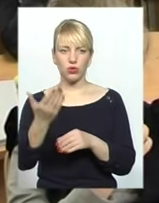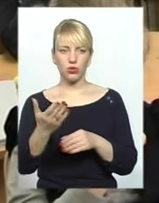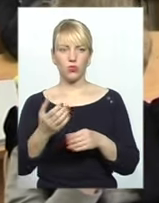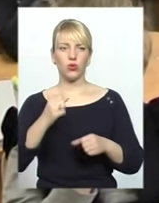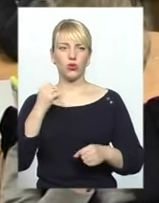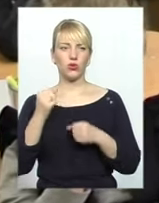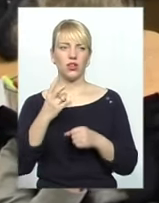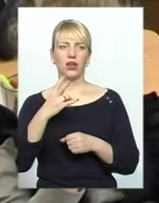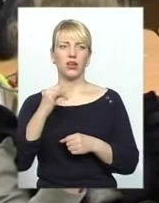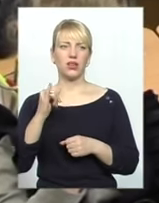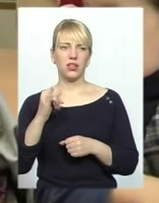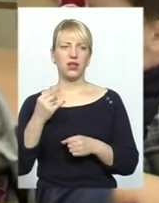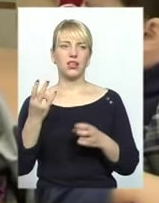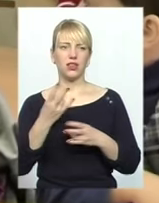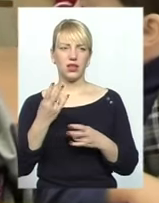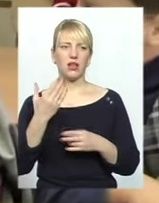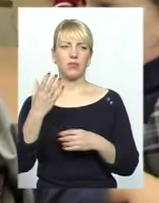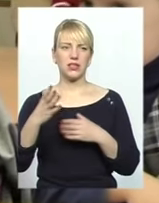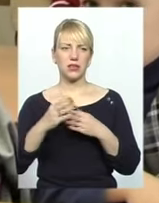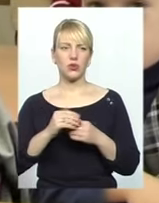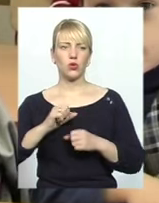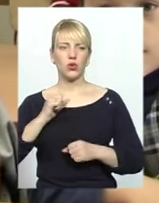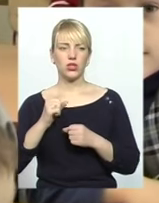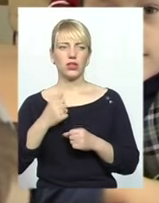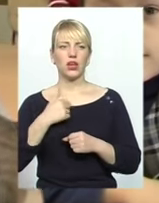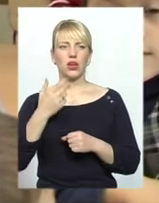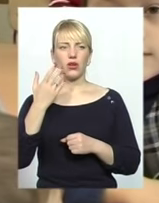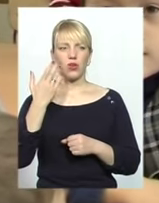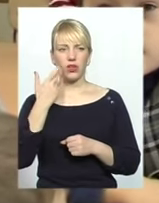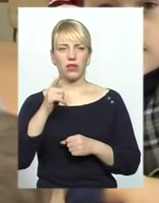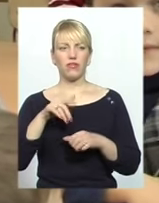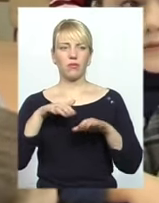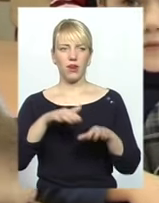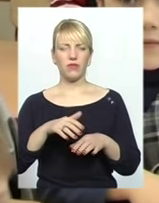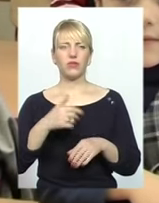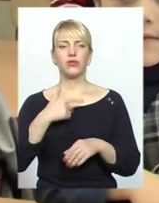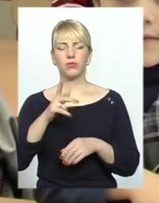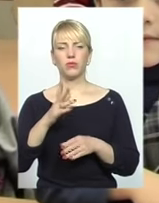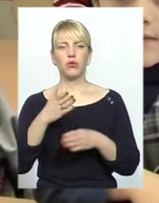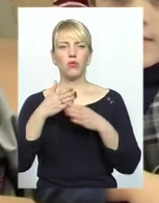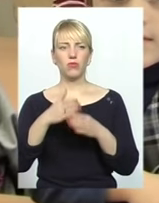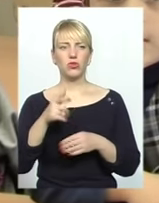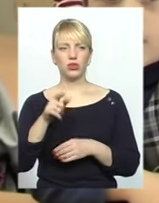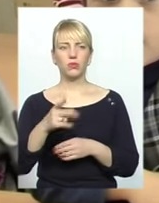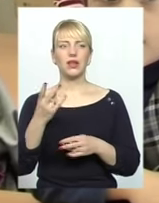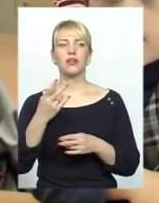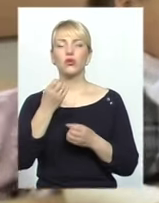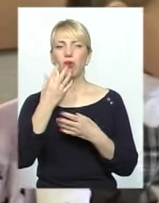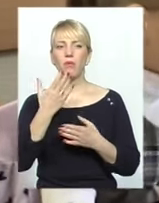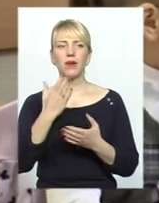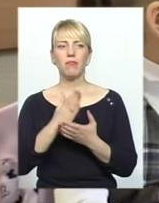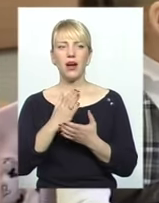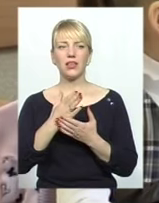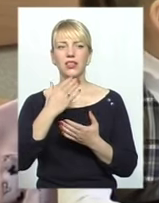Ні, Треба це і дружити. Кудись впав, він тобі дасть руки і допоможе. Так. Дуже добре мати інших друзів.